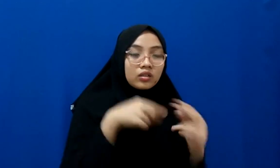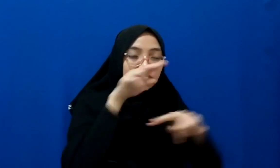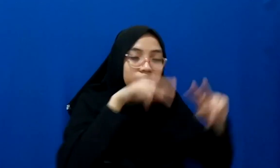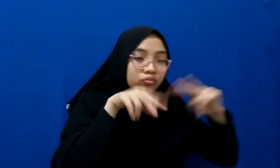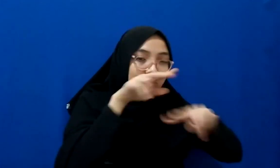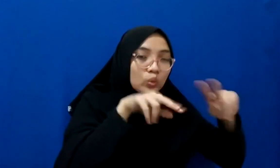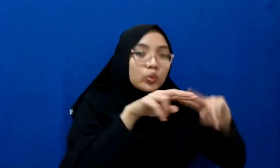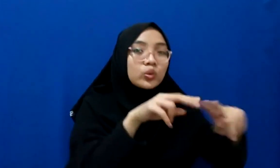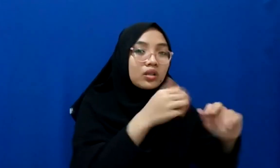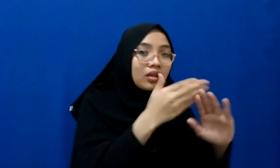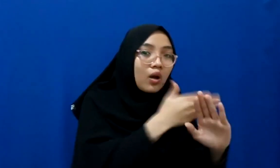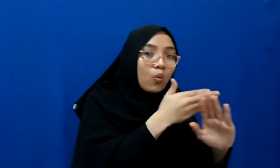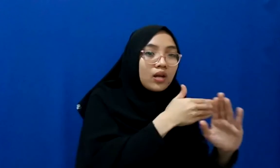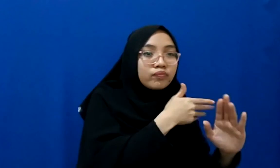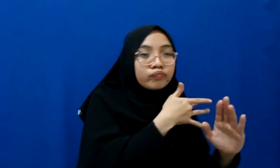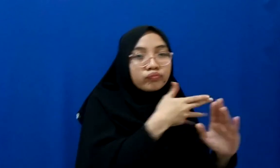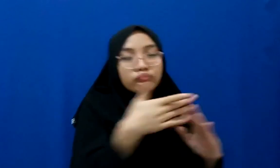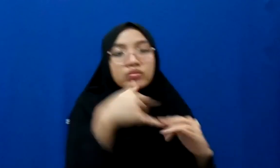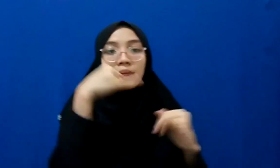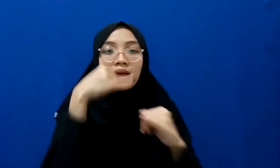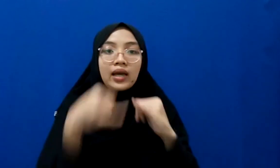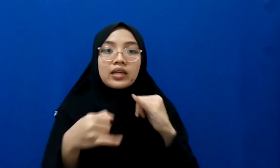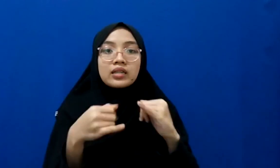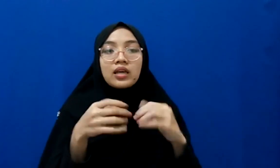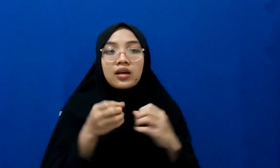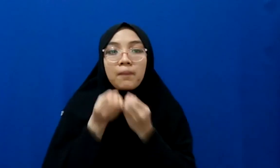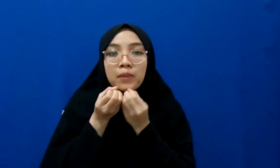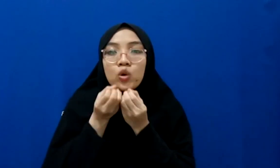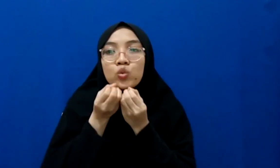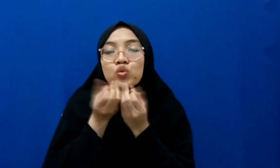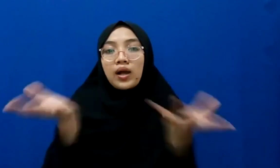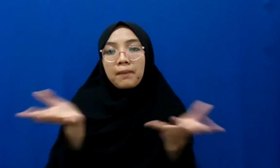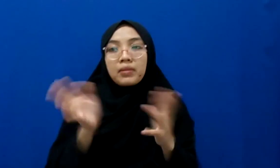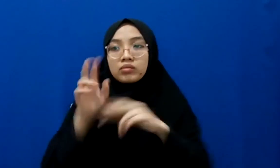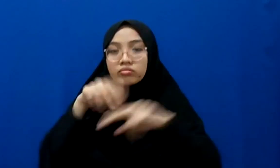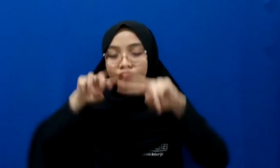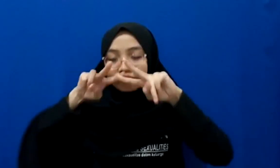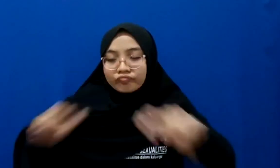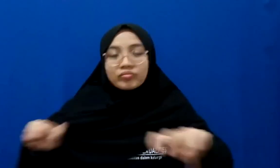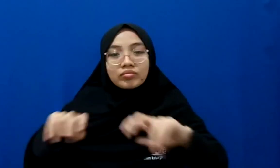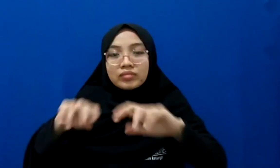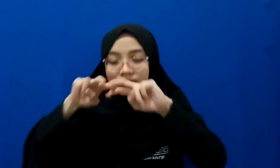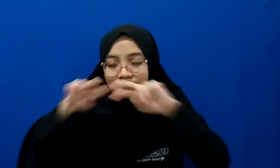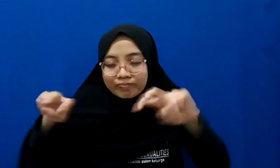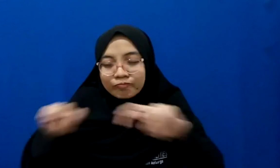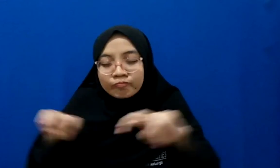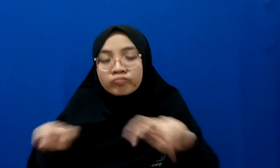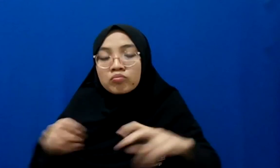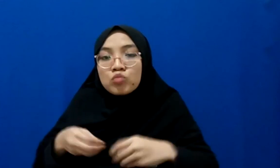disitu dari awal sampai saya tidak mengungkap saya tidak melakukan investigasi karena